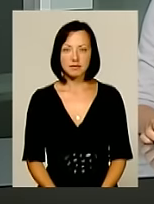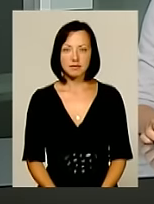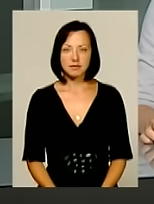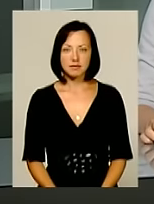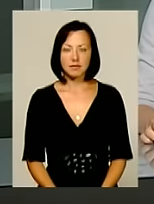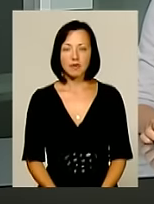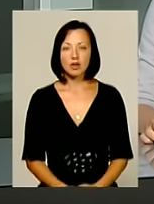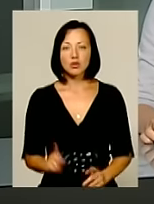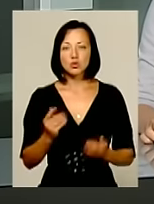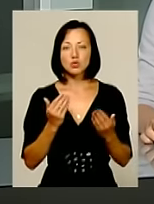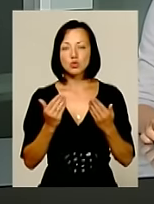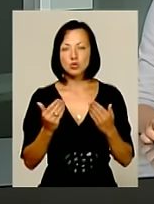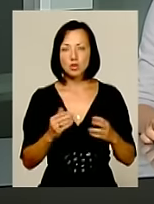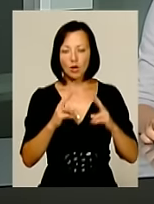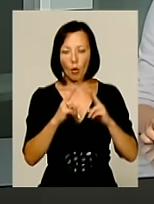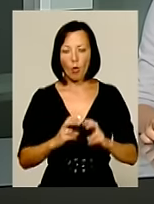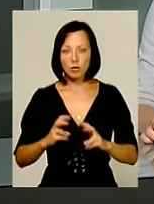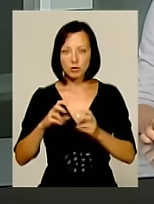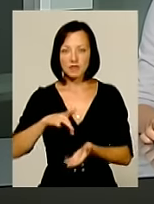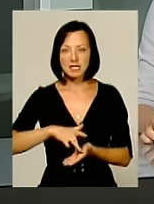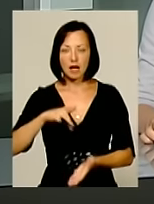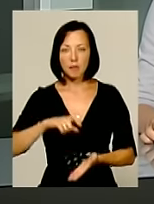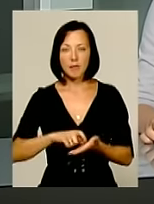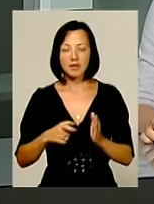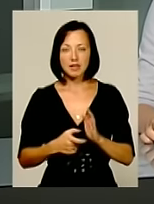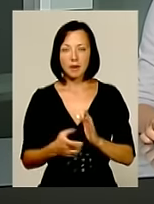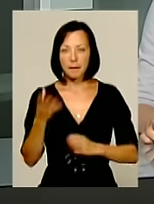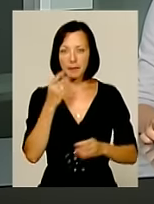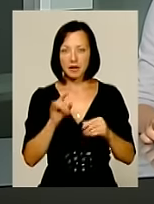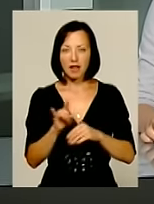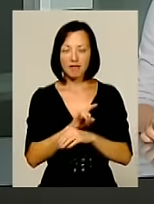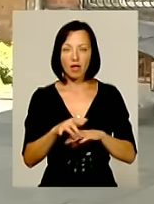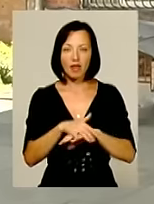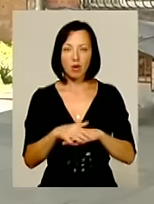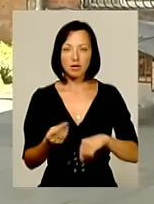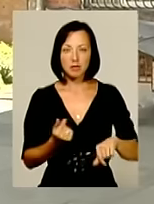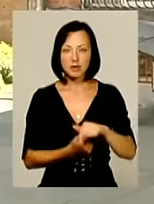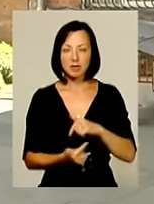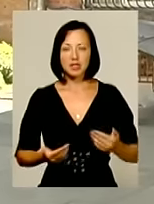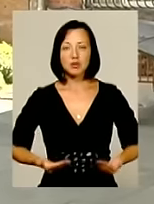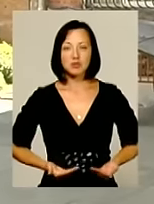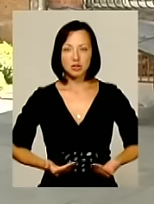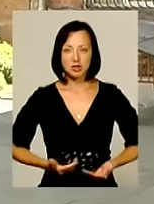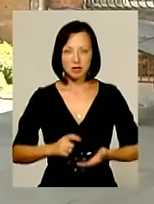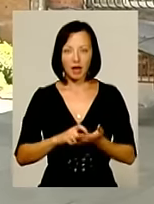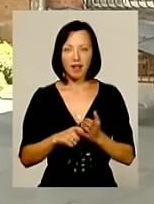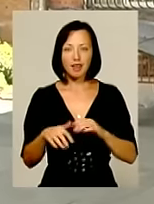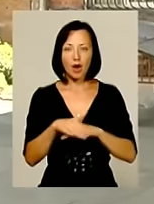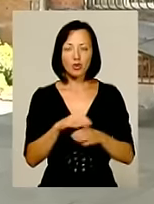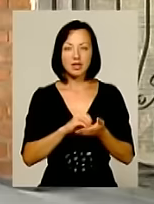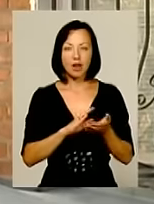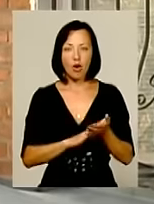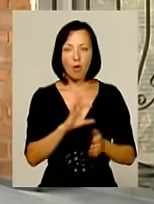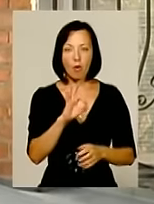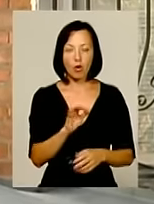Що стосується обшуку у штаб-квартирі псевдонародних бізнесменів та помешканій так званої народної реєстраторки Ольги